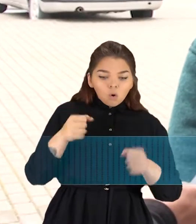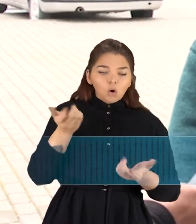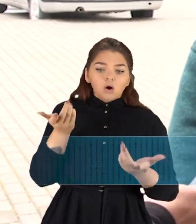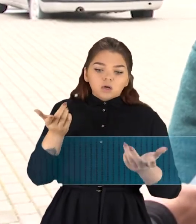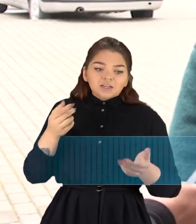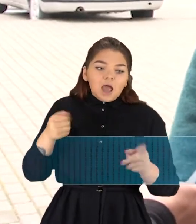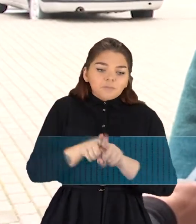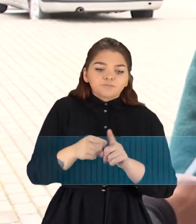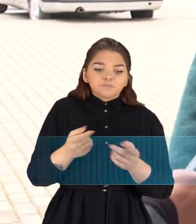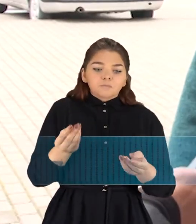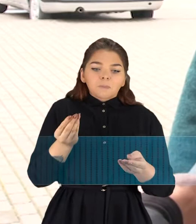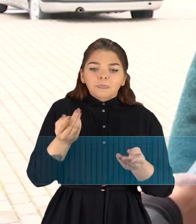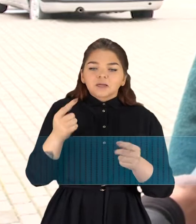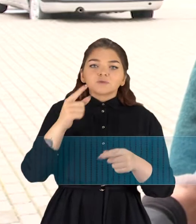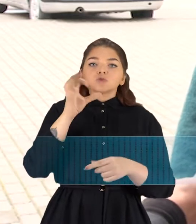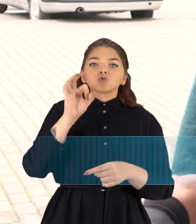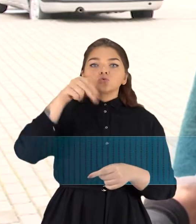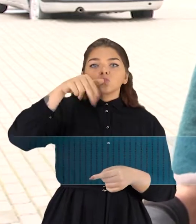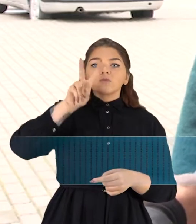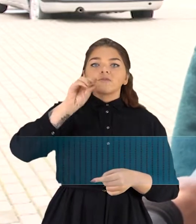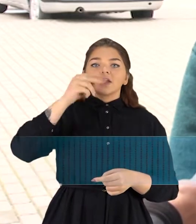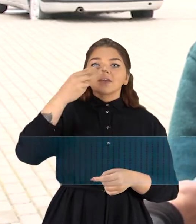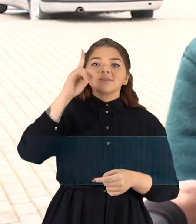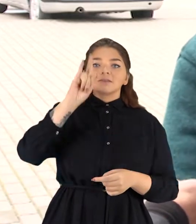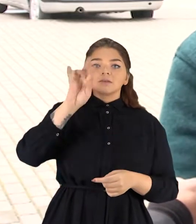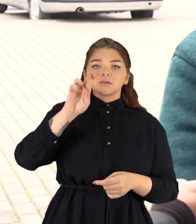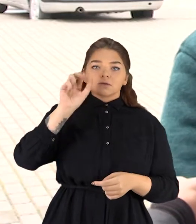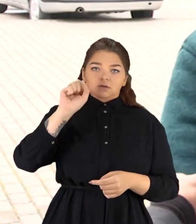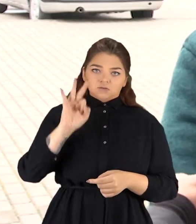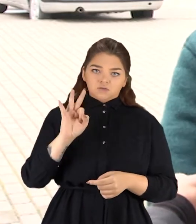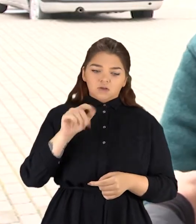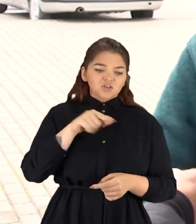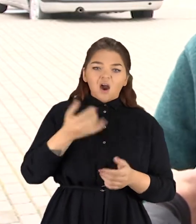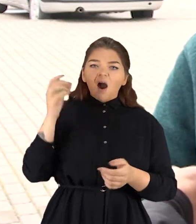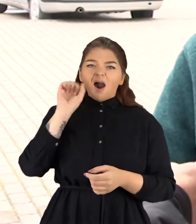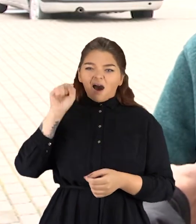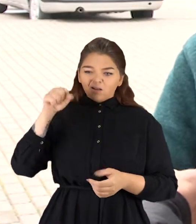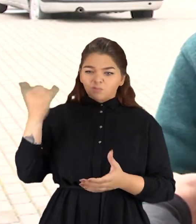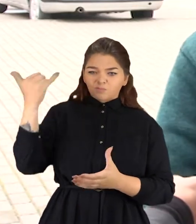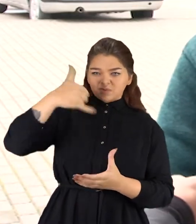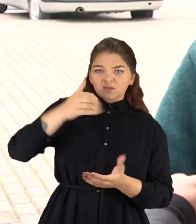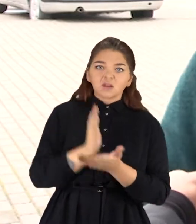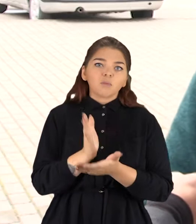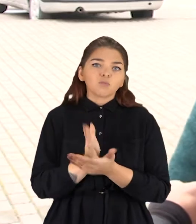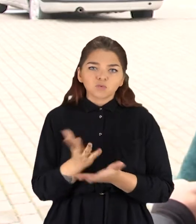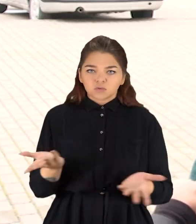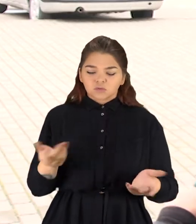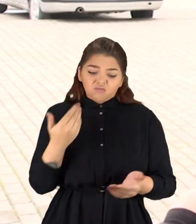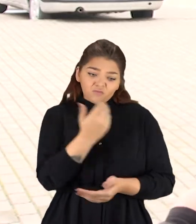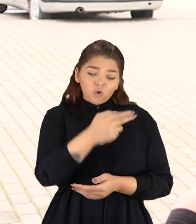jį galima naudoti. Čia yra suvenirinės. Jis nebūtina į piltę alų. Čia yra suvenyras.